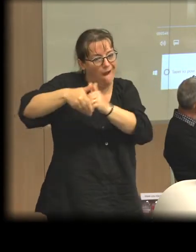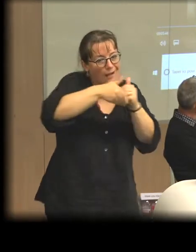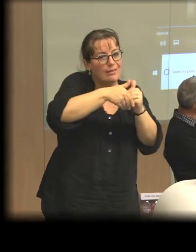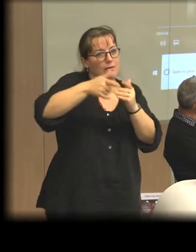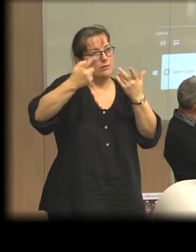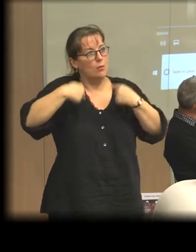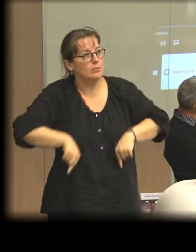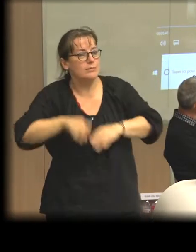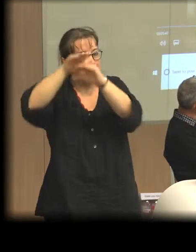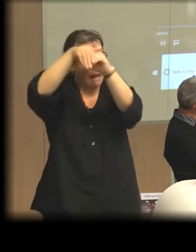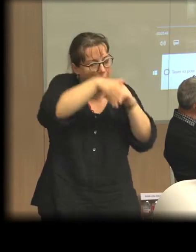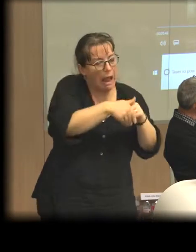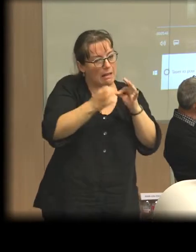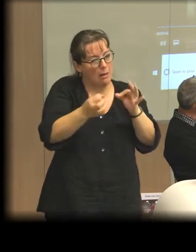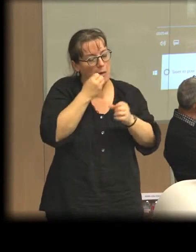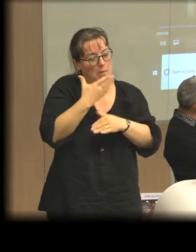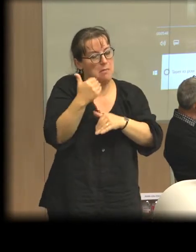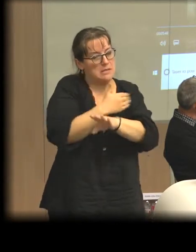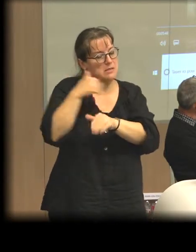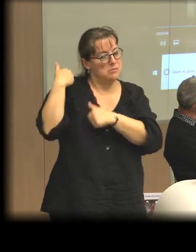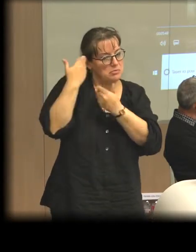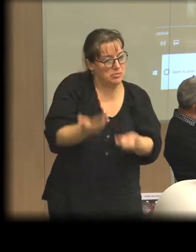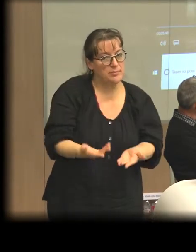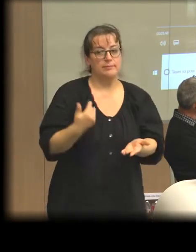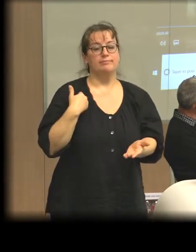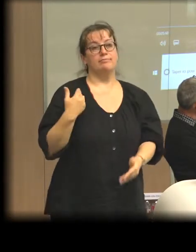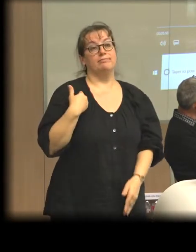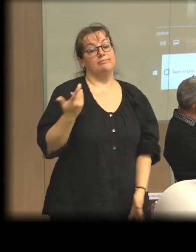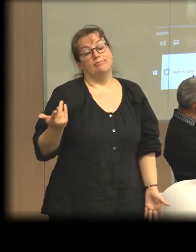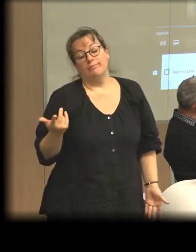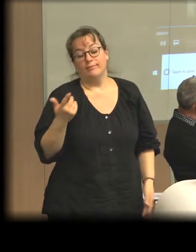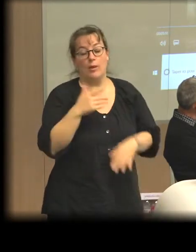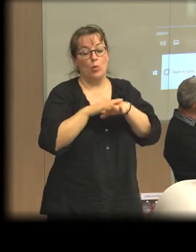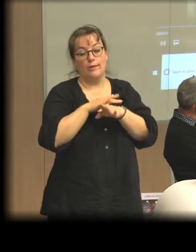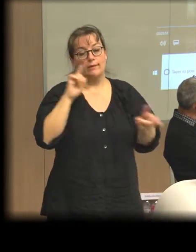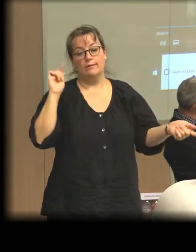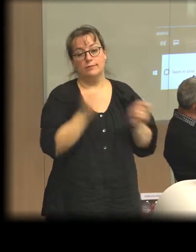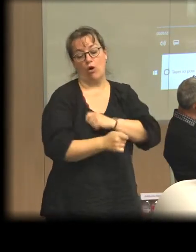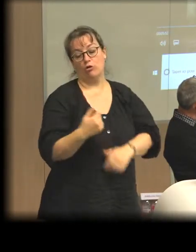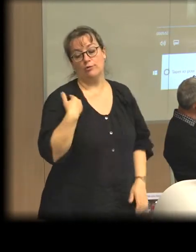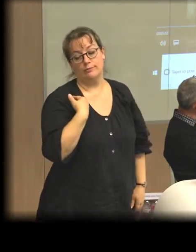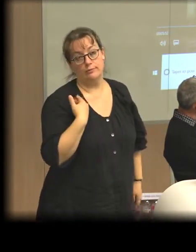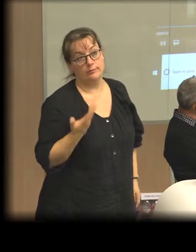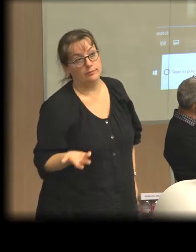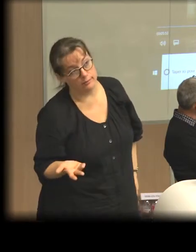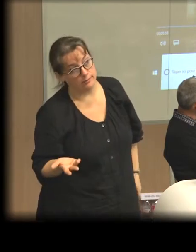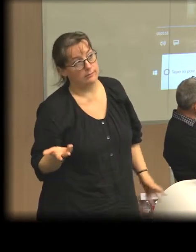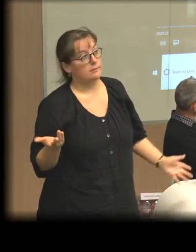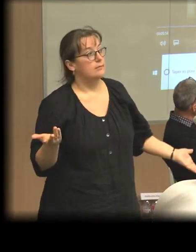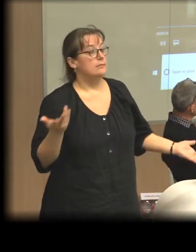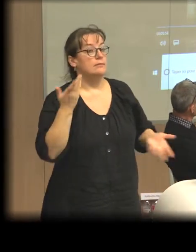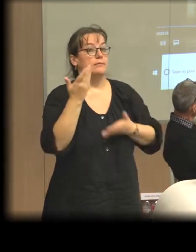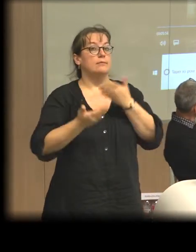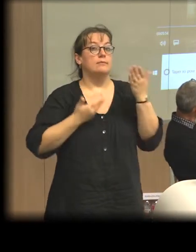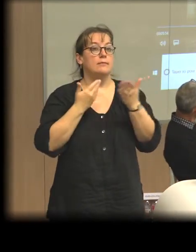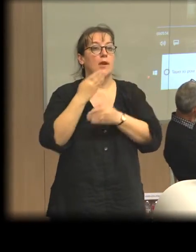avec ce qui s'est passé sur le plan politique au Brésil, c'est-à-dire le remplacement de